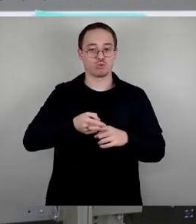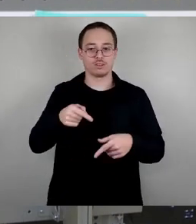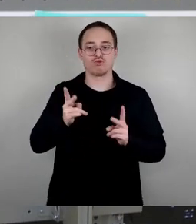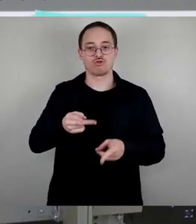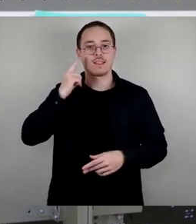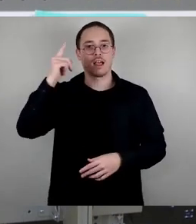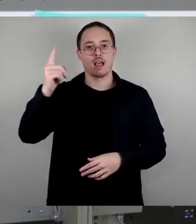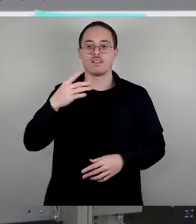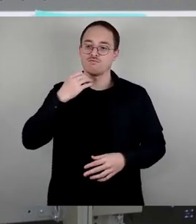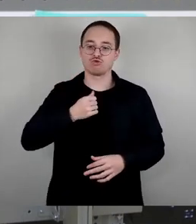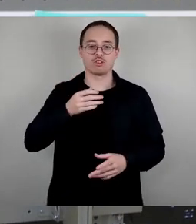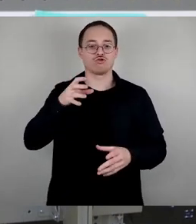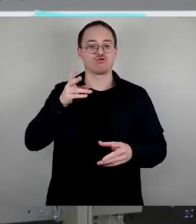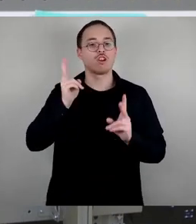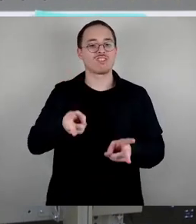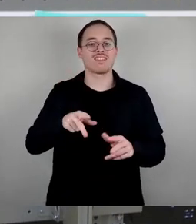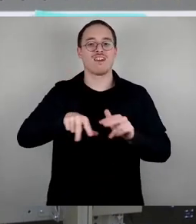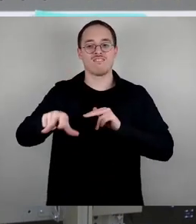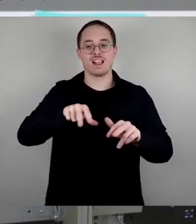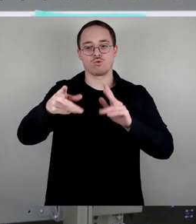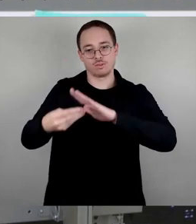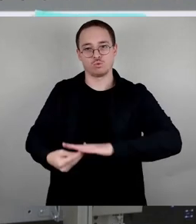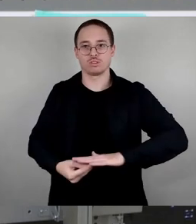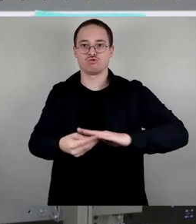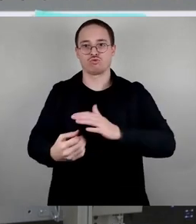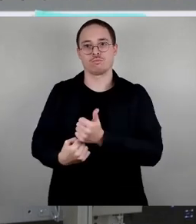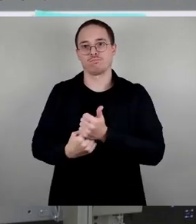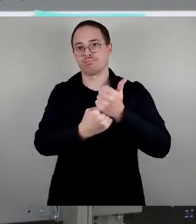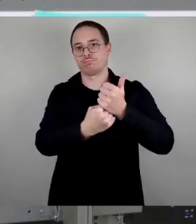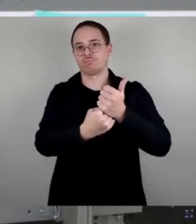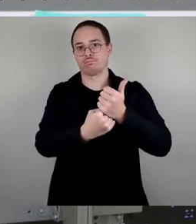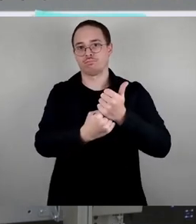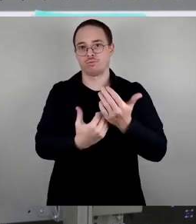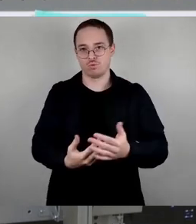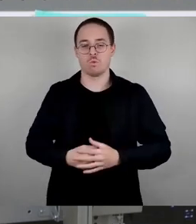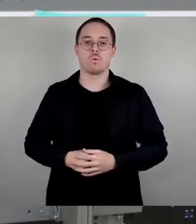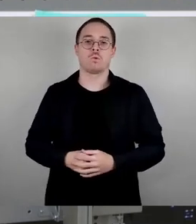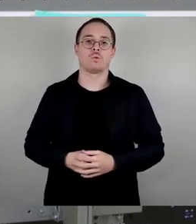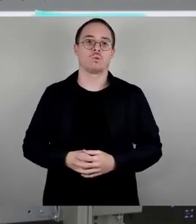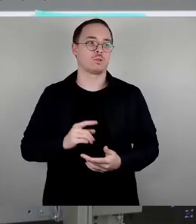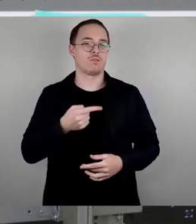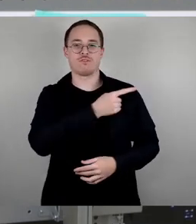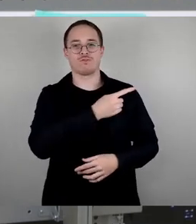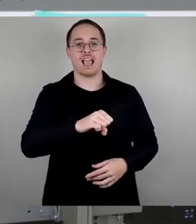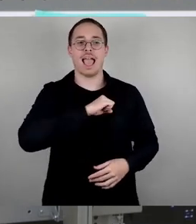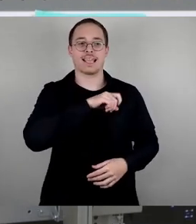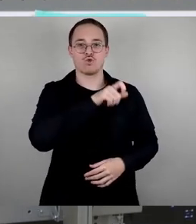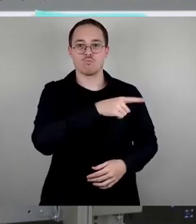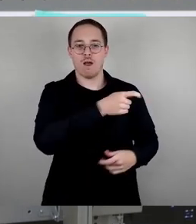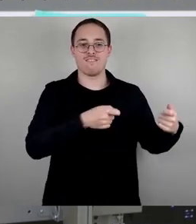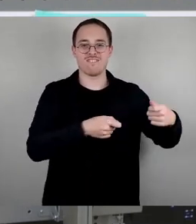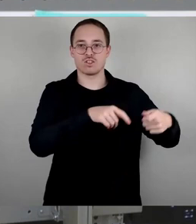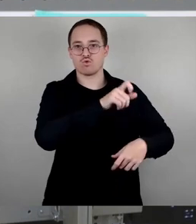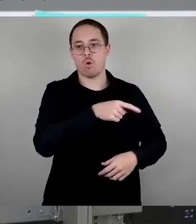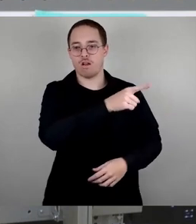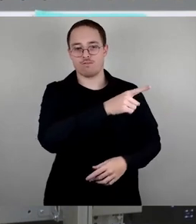dann in den Verhandlungen, sage ich mal, auch dann nicht auf alle Bedingungen des Investors und Eigentümers einzugehen und entsprechend auch so zu agieren. Soweit für an unserer